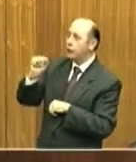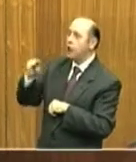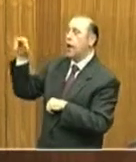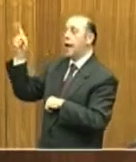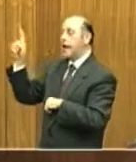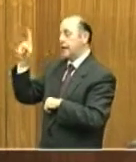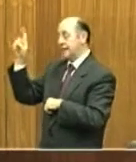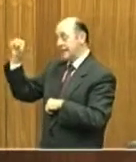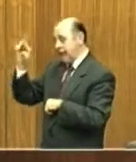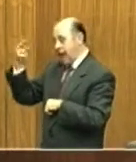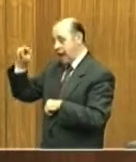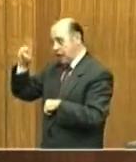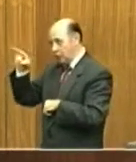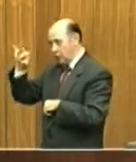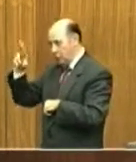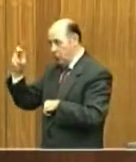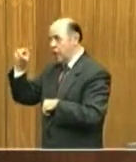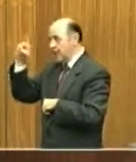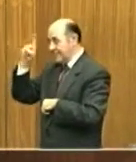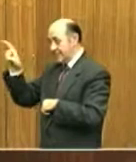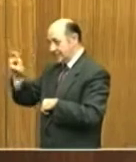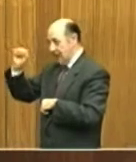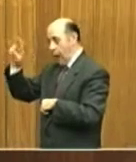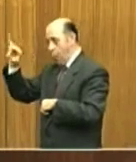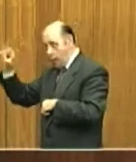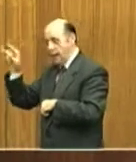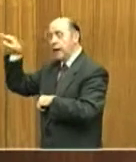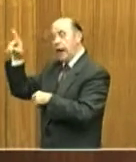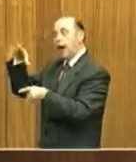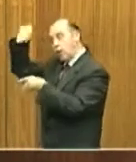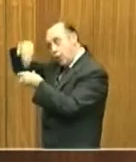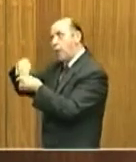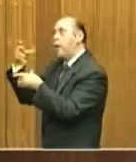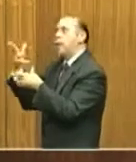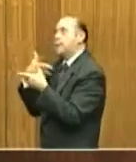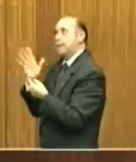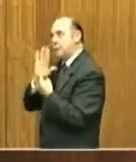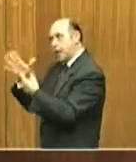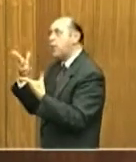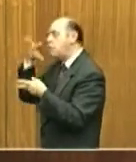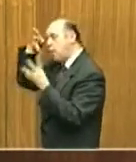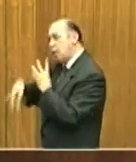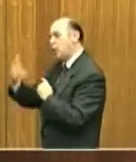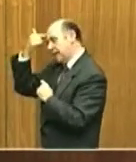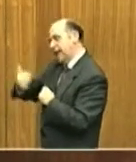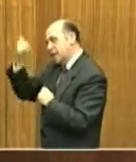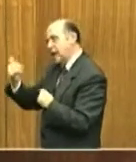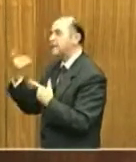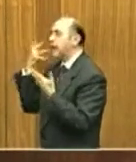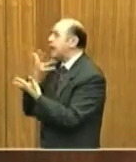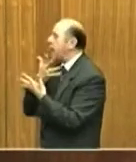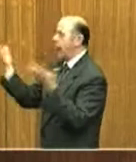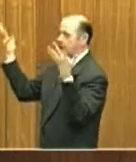Zavoli, che hanno gettato le basi di questa comunità con profonda intelligenza e grande lungimiranza,